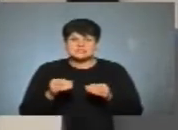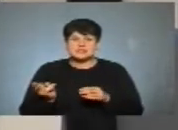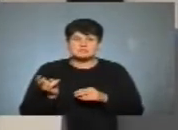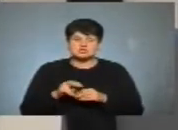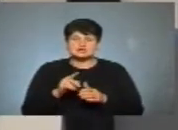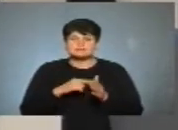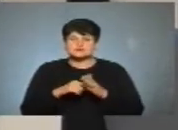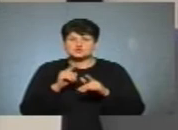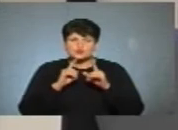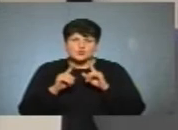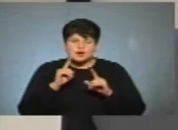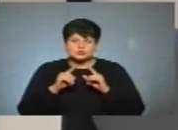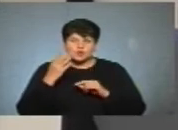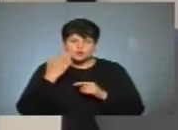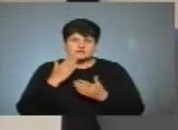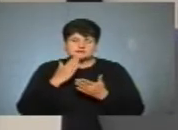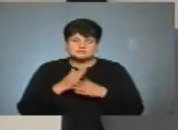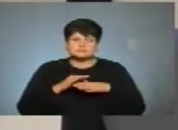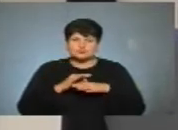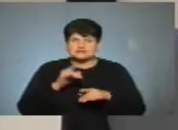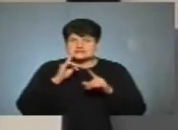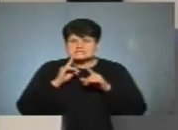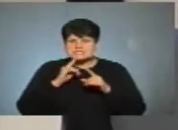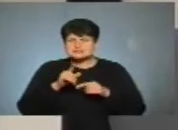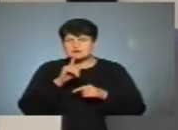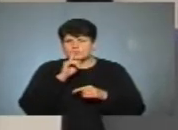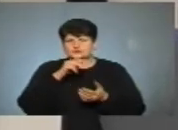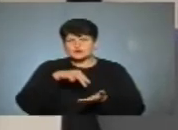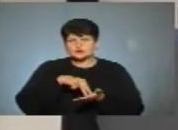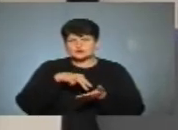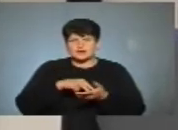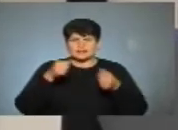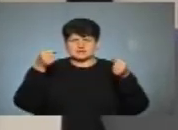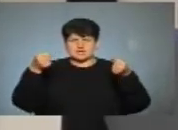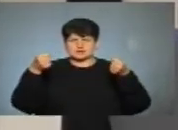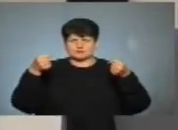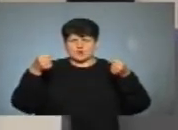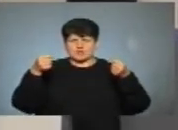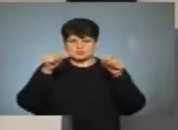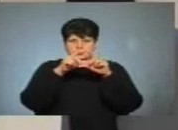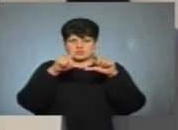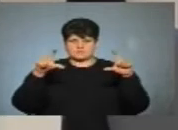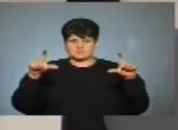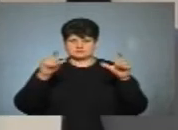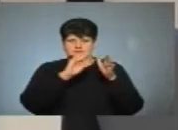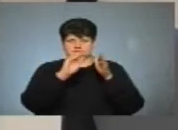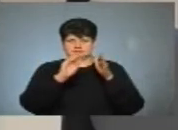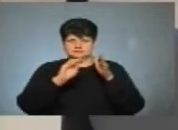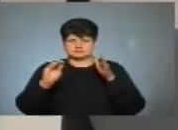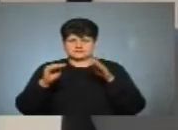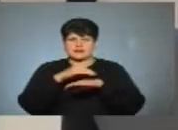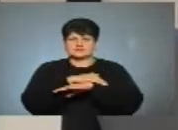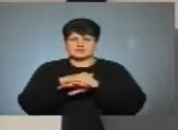прийшли під міську раду, коли відбувається там сесія, і просто мовчки стояли з транспарантами, де було би написано, отака